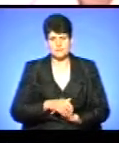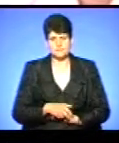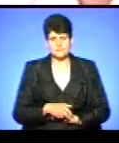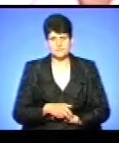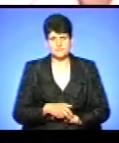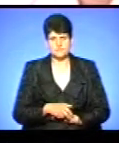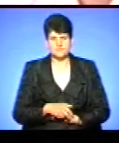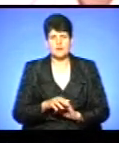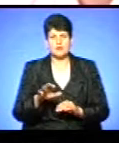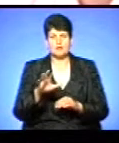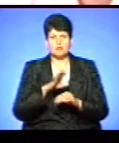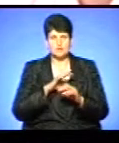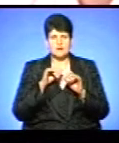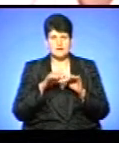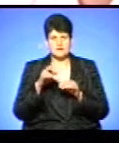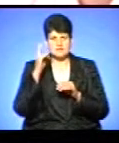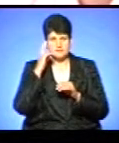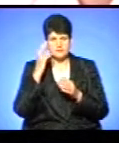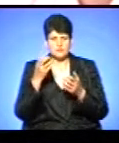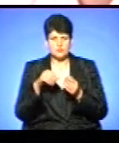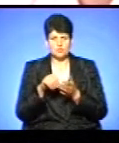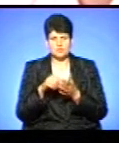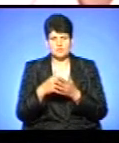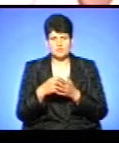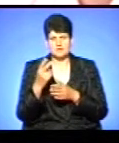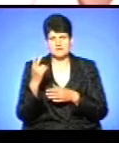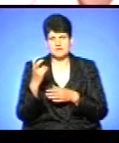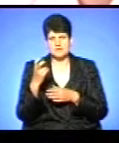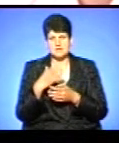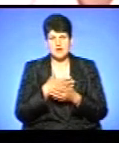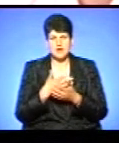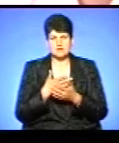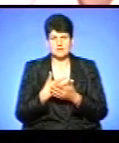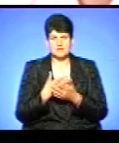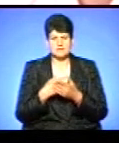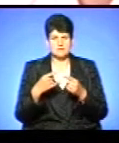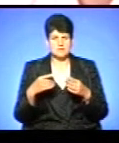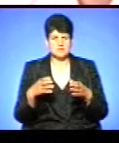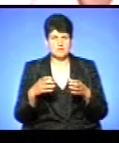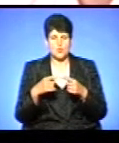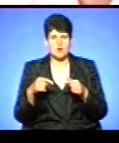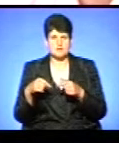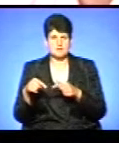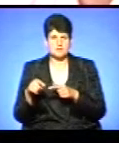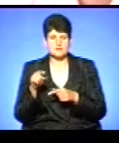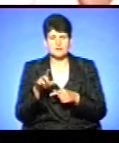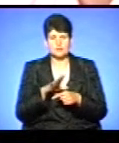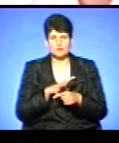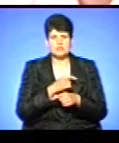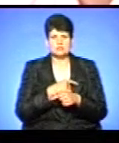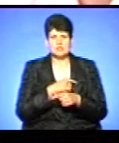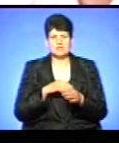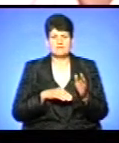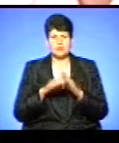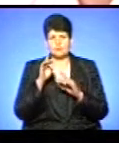Булася акція в Києві, взяли участь близько 200 активістів патріотичних організацій. На акції були присутні депутати Верховної